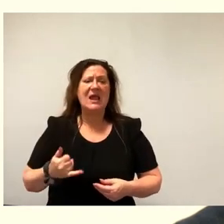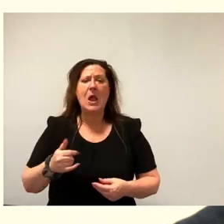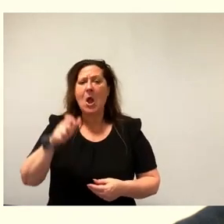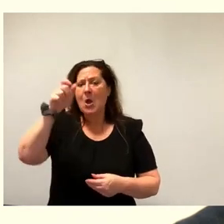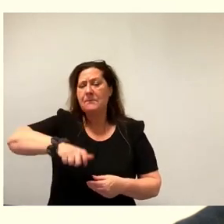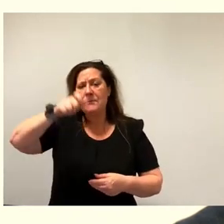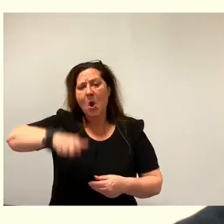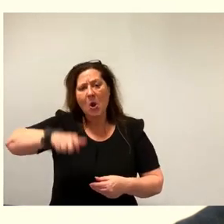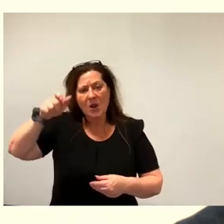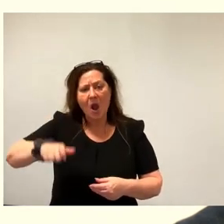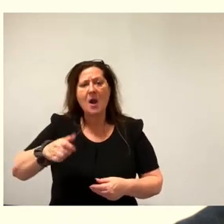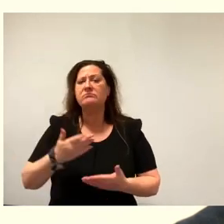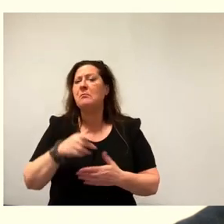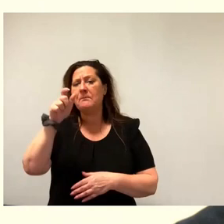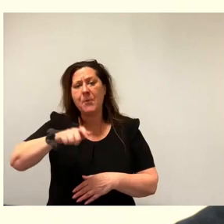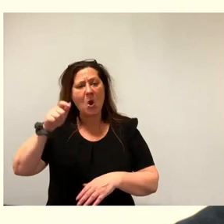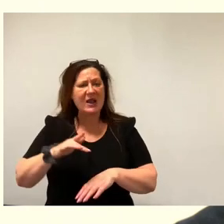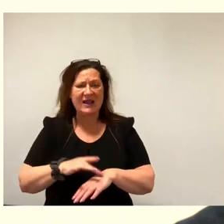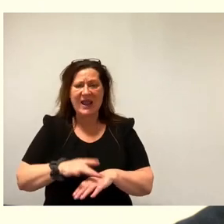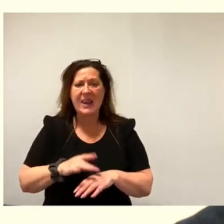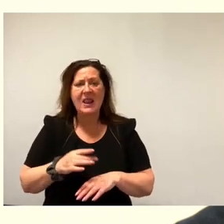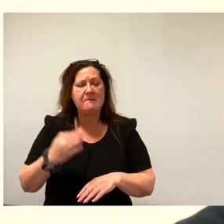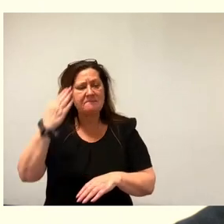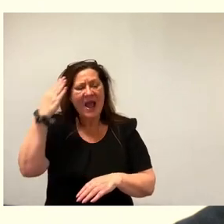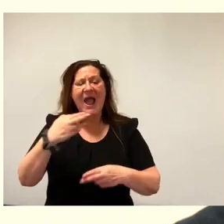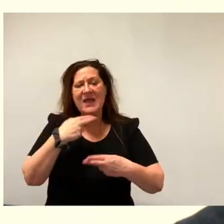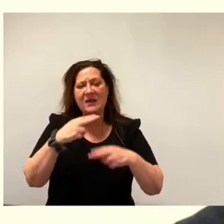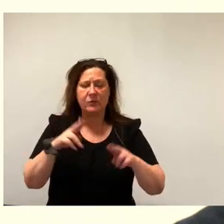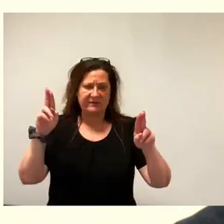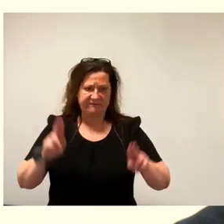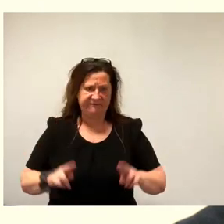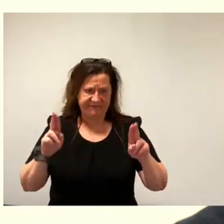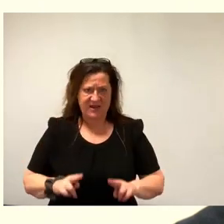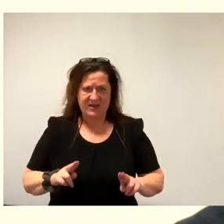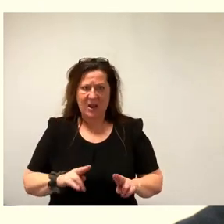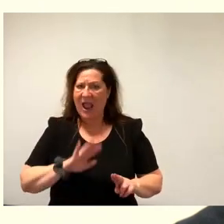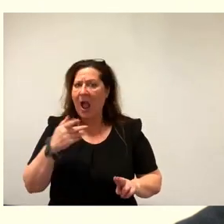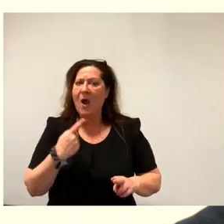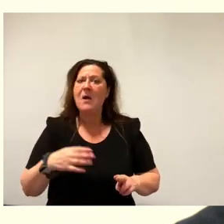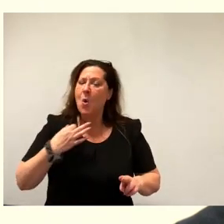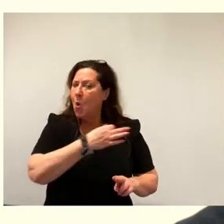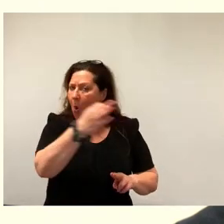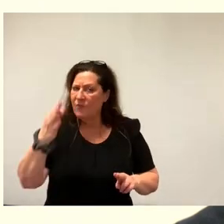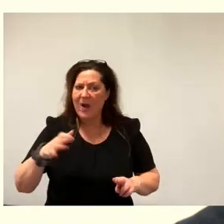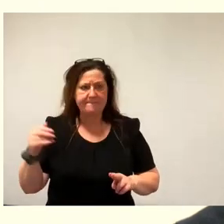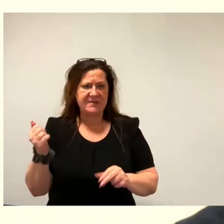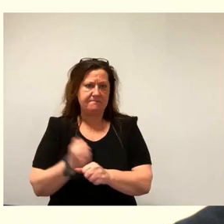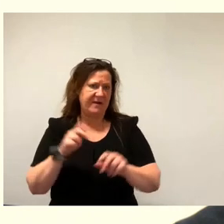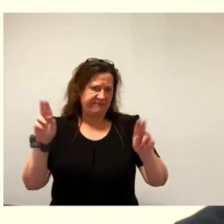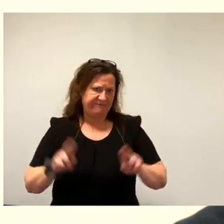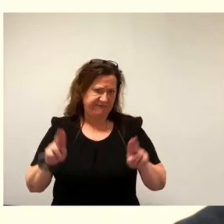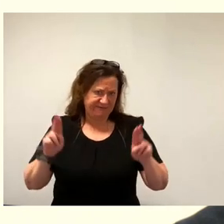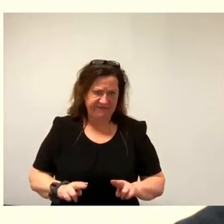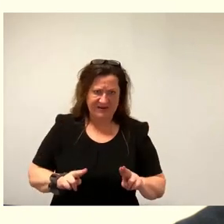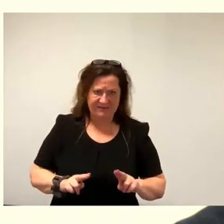Bürger weniger wurde, sich bei Befragungen zu beteiligen. Um einen qualifizierten